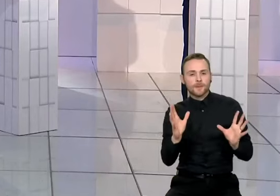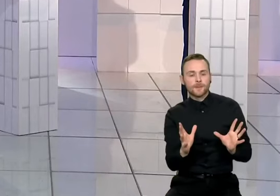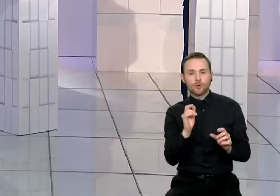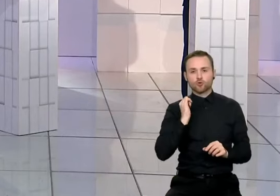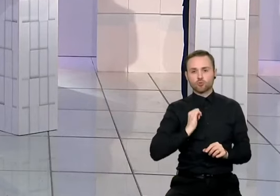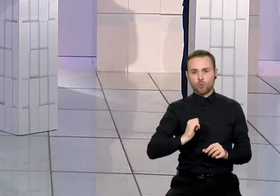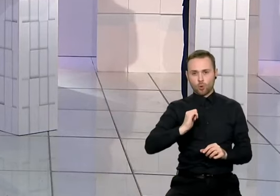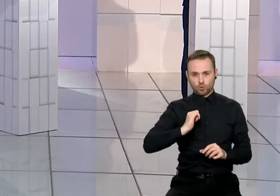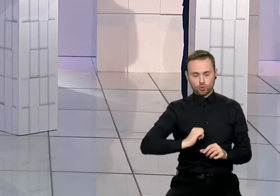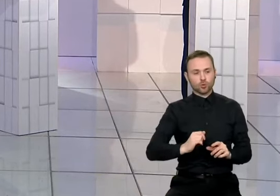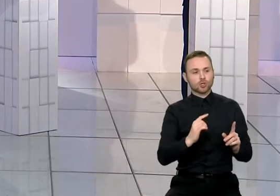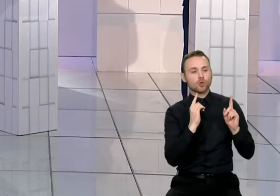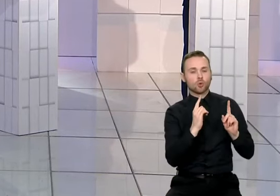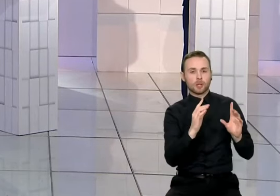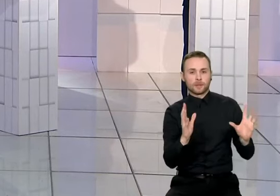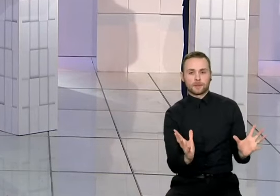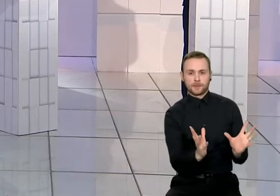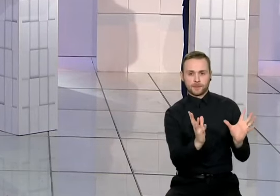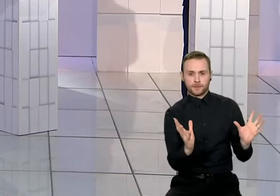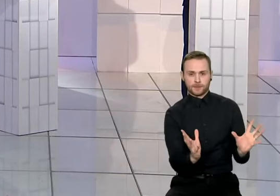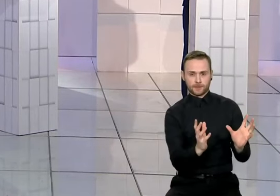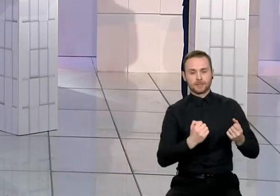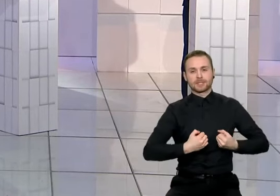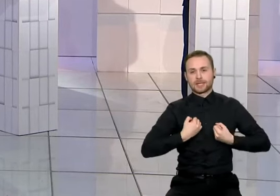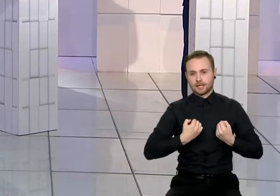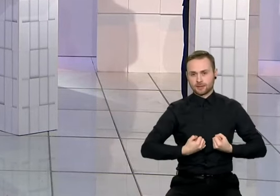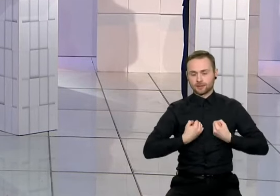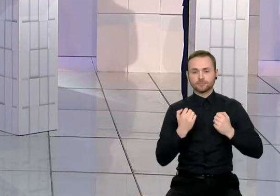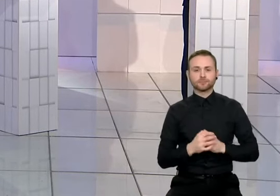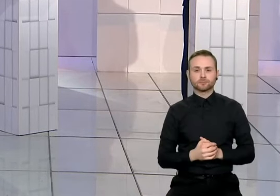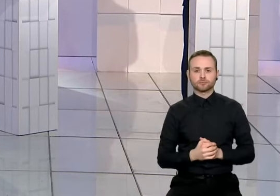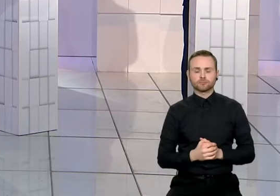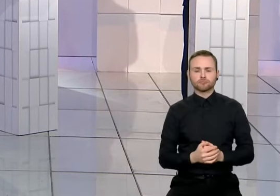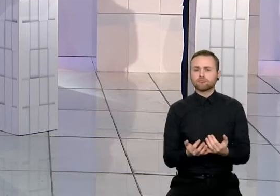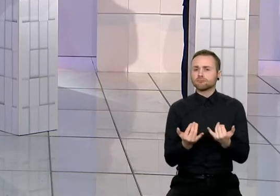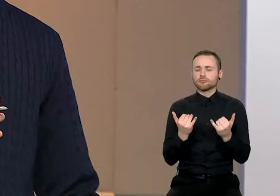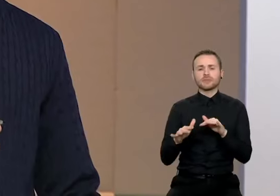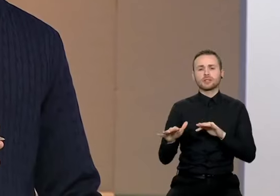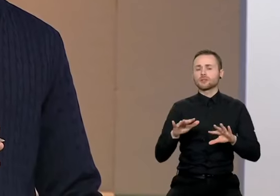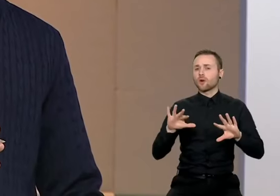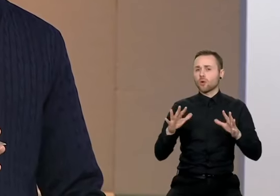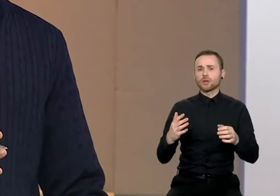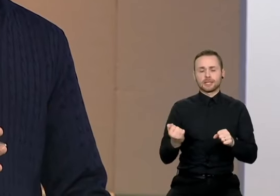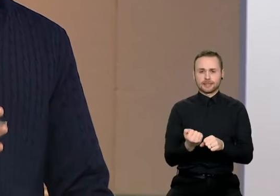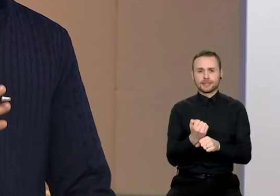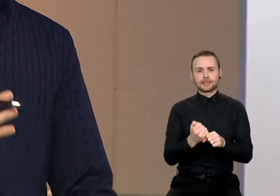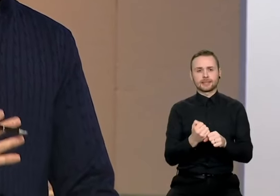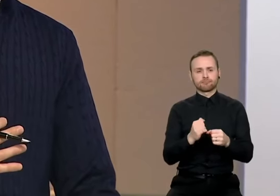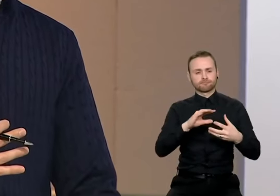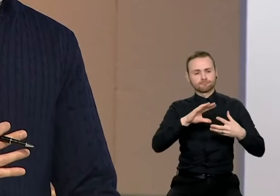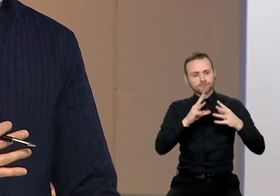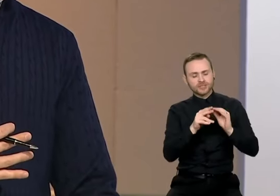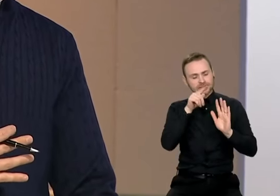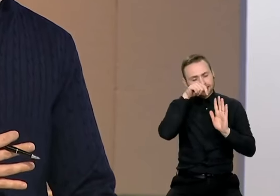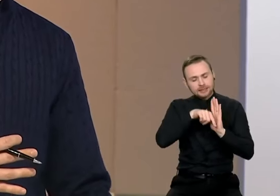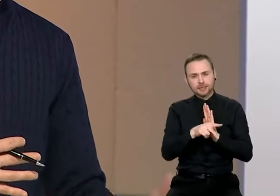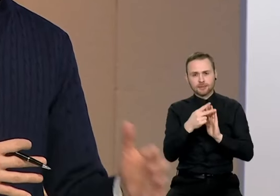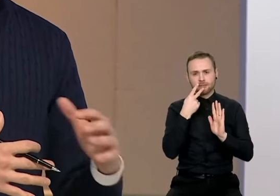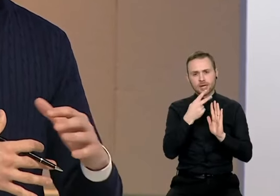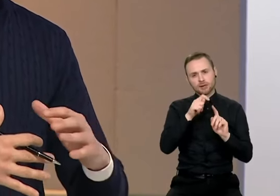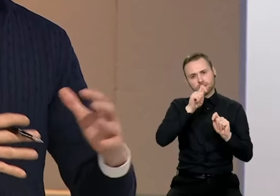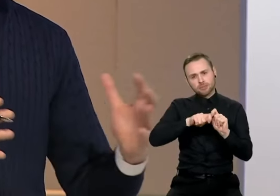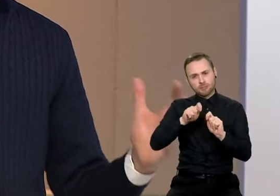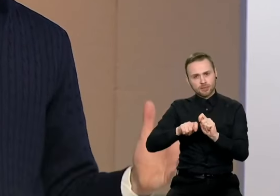pakankama infrastruktūra ir todėl į ją reikia investuoti, reikia peržiūrėti esamą ir dirbti kartu su vyriausybė, taip, jog